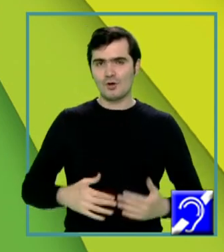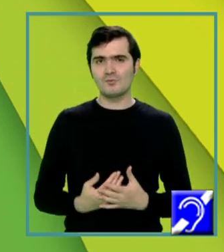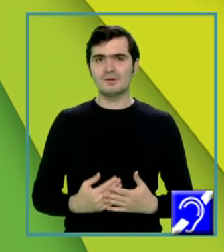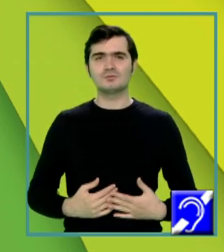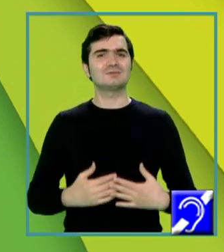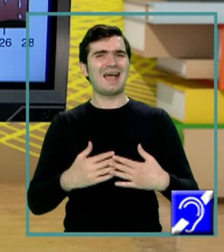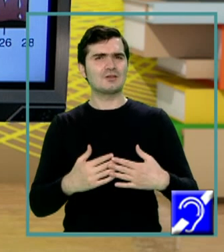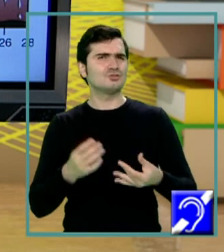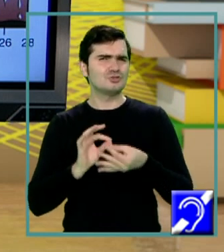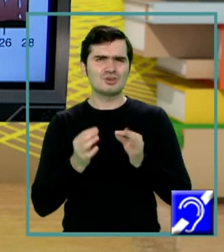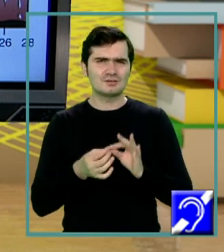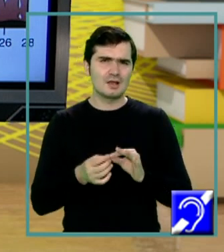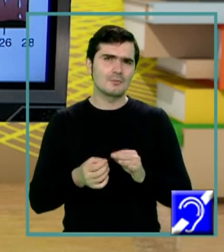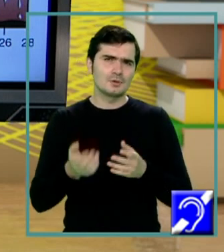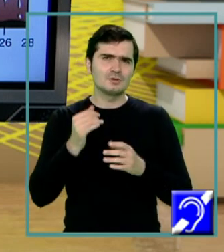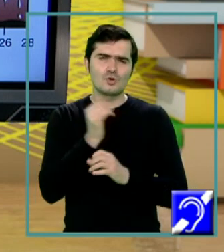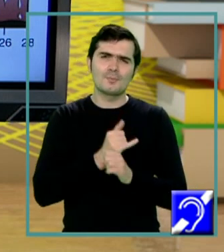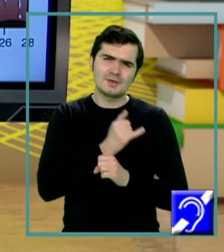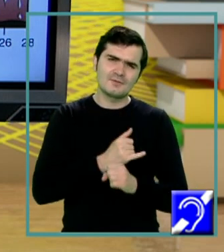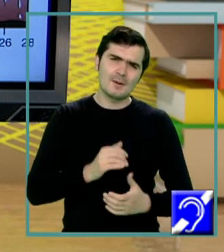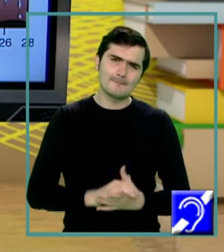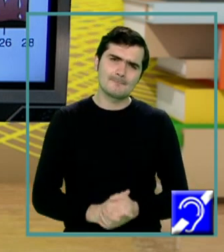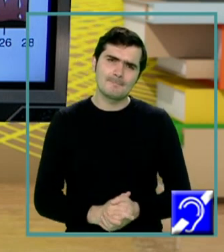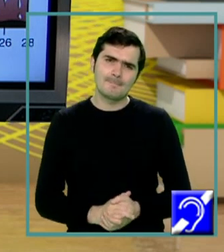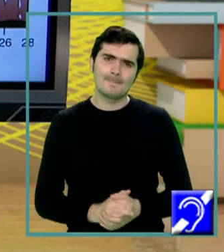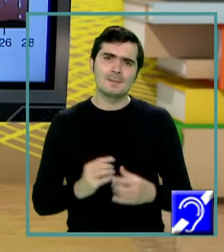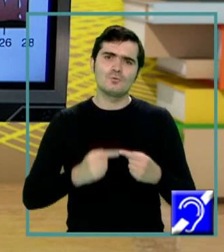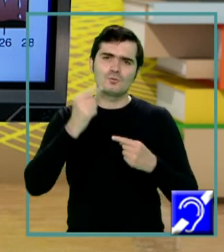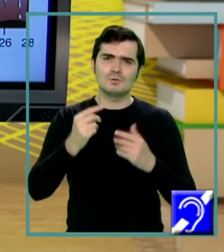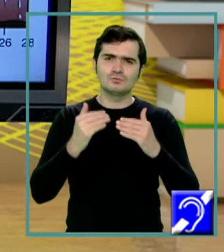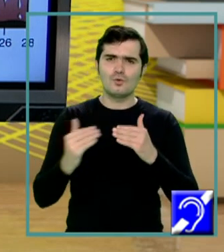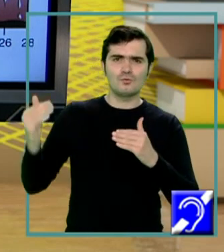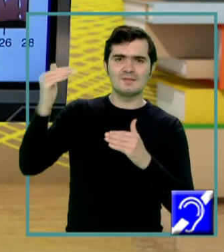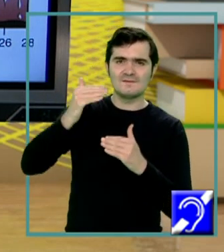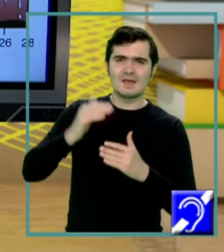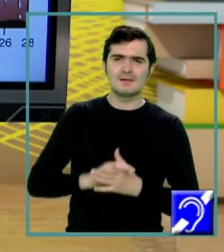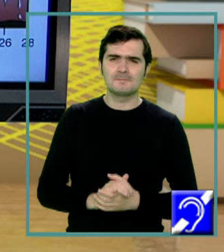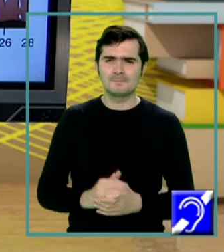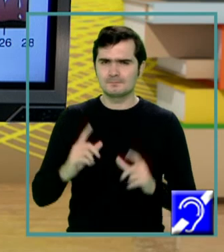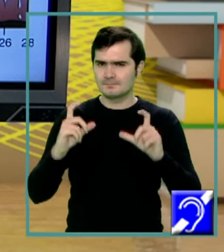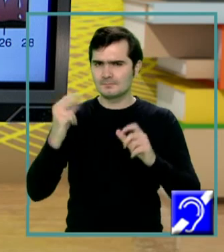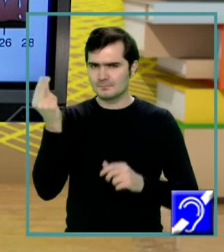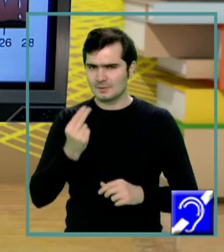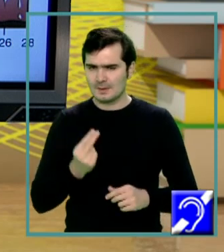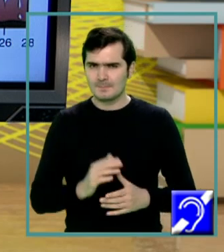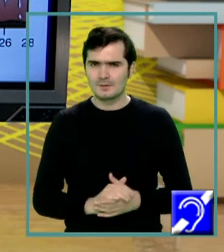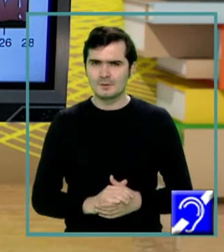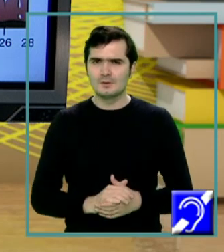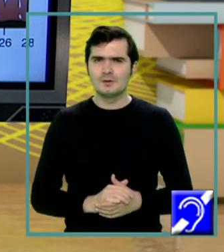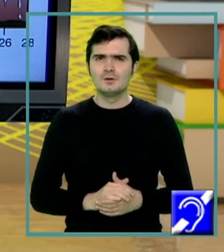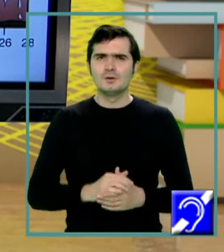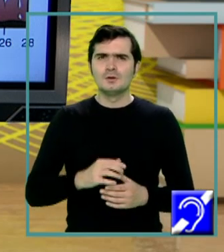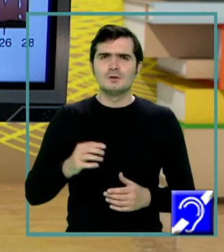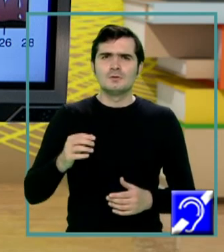Ce înseamnă acest lucru? Să observăm, iată, pe următorul nivel, al treilea nivel al figurii, ciclul uterin,